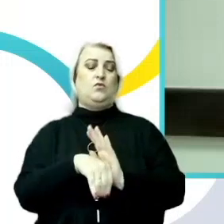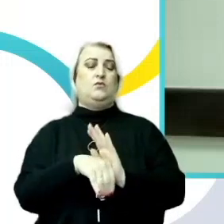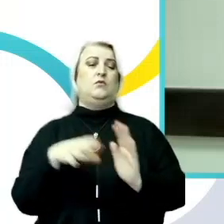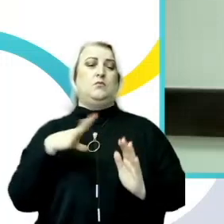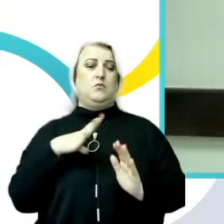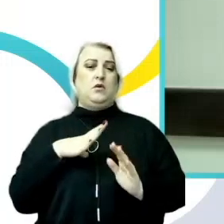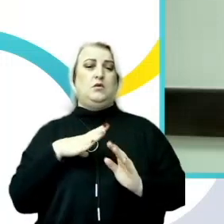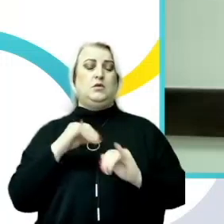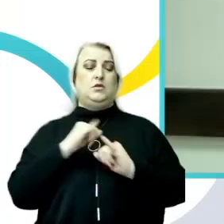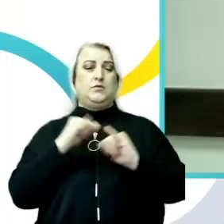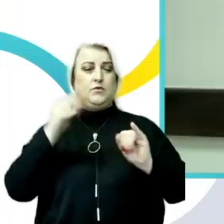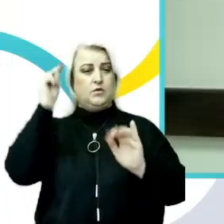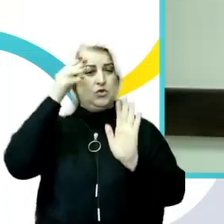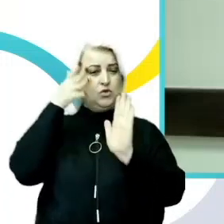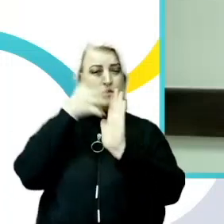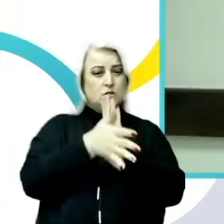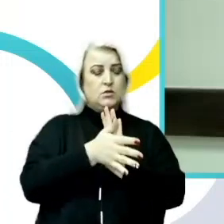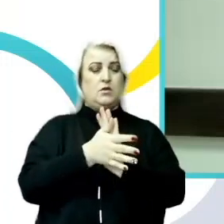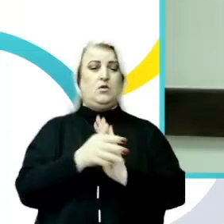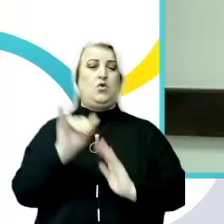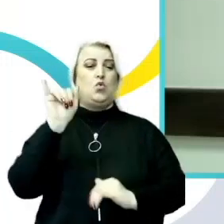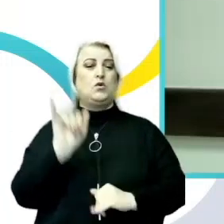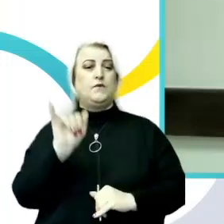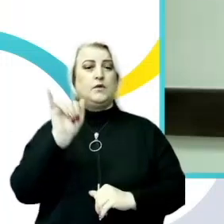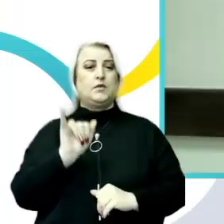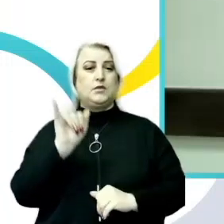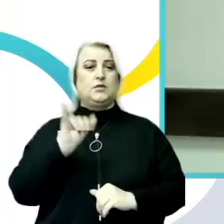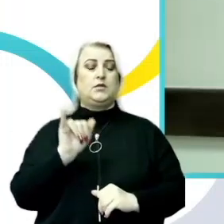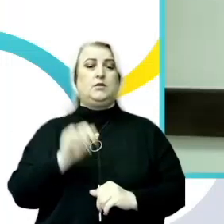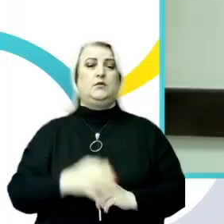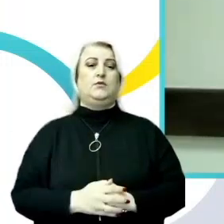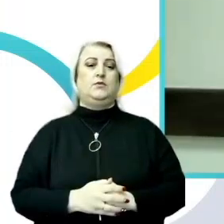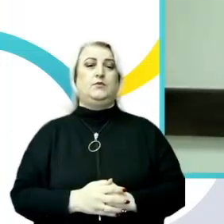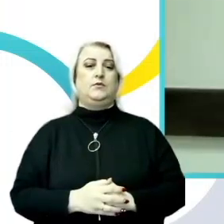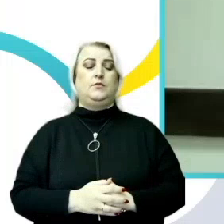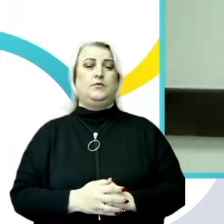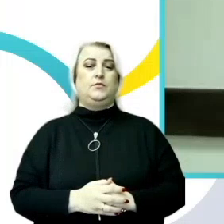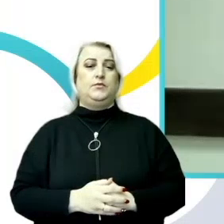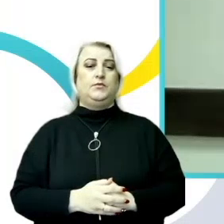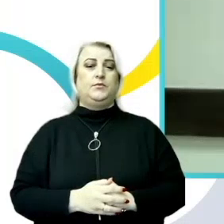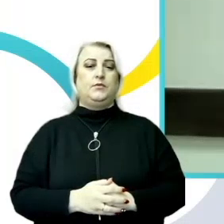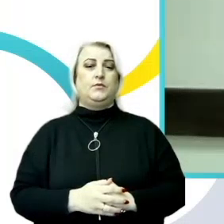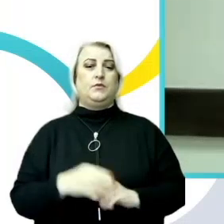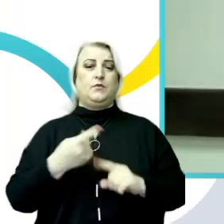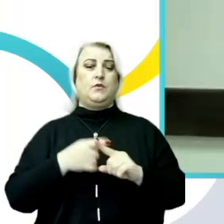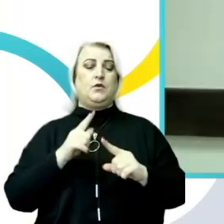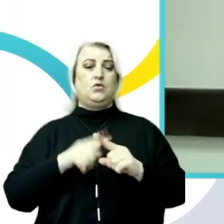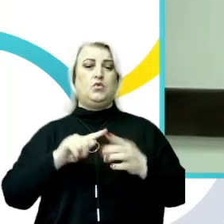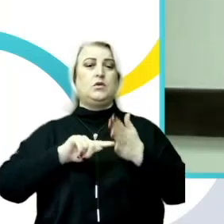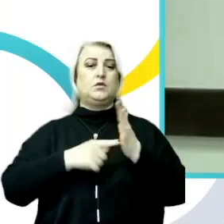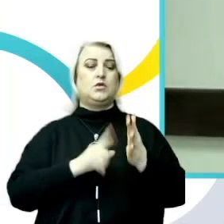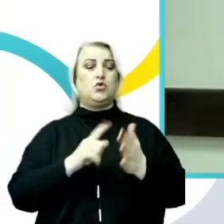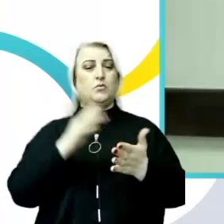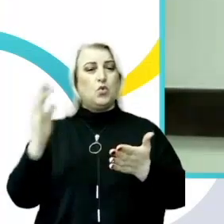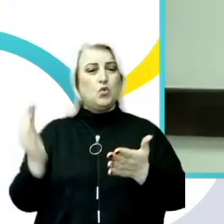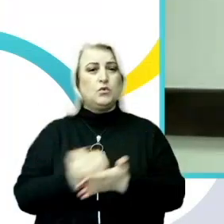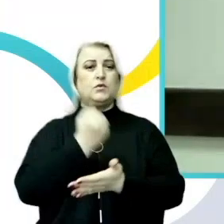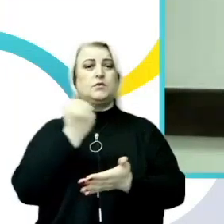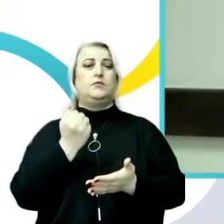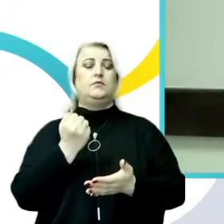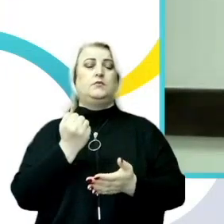unii cercetări în cadrul instituțiilor de învățământ profesional, tehnic și superior, care are de scop anume identificarea prevalenței,